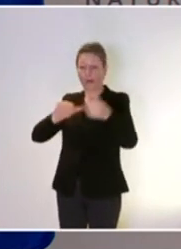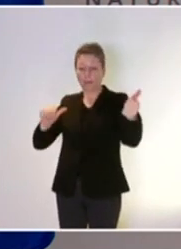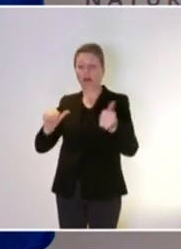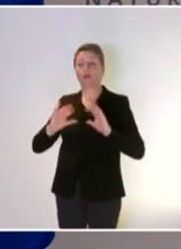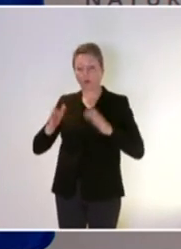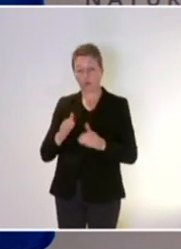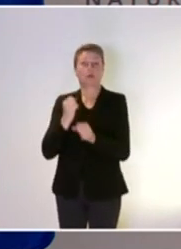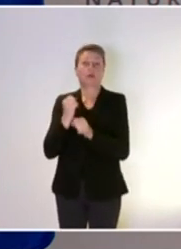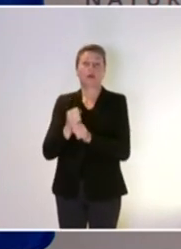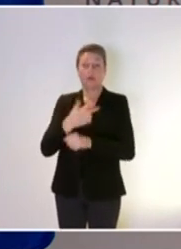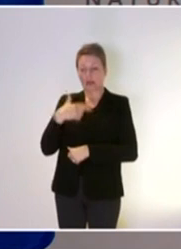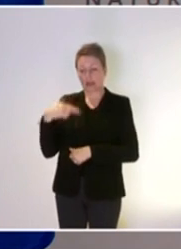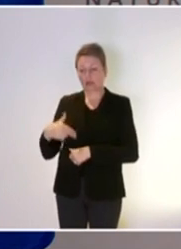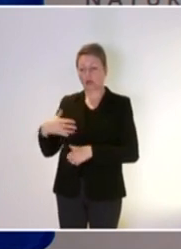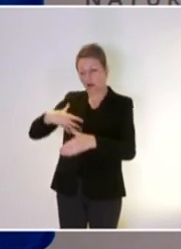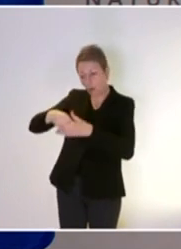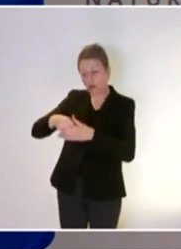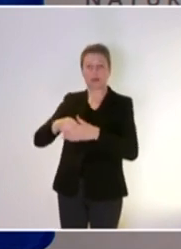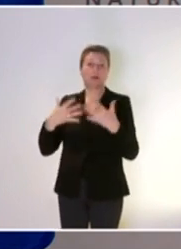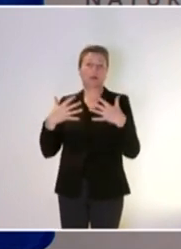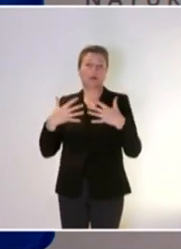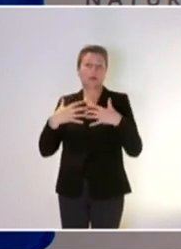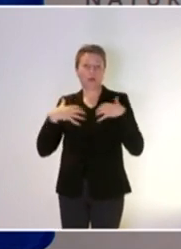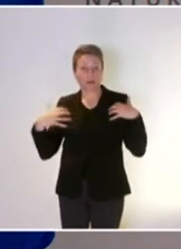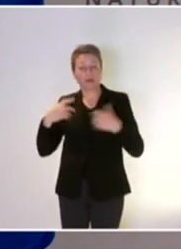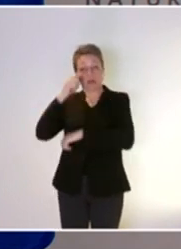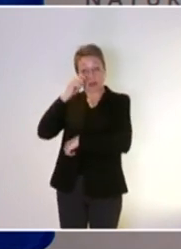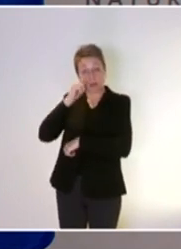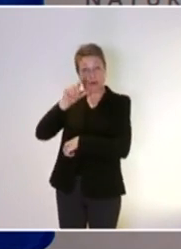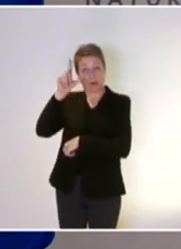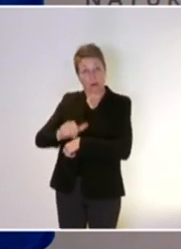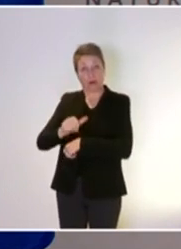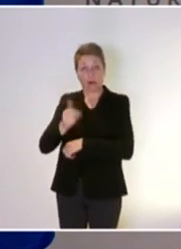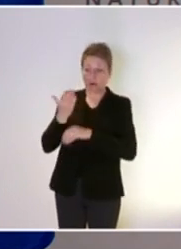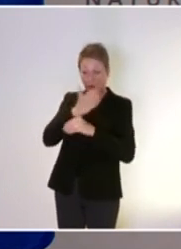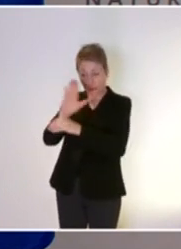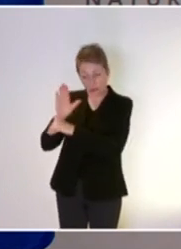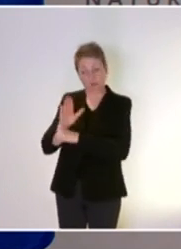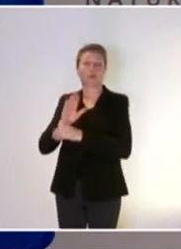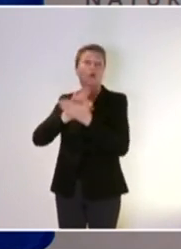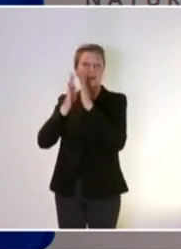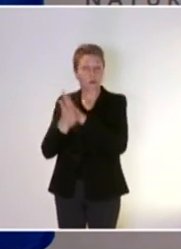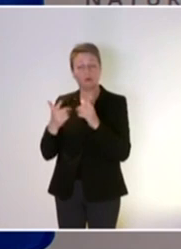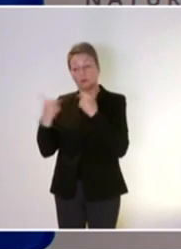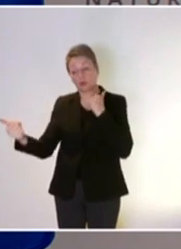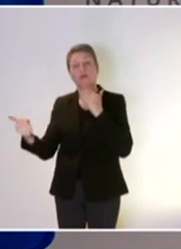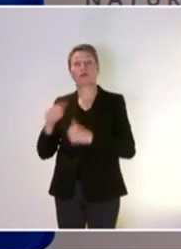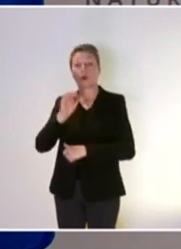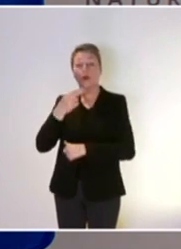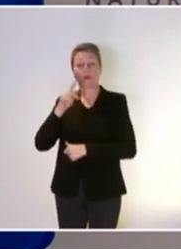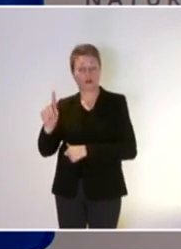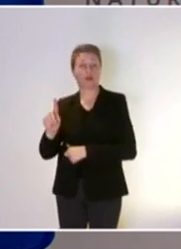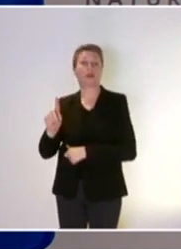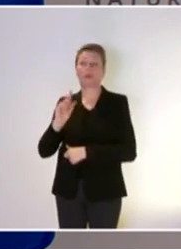nationaux avec les experts, avec les instances représentatives. Effectivement, toutes les ONG, vous l'aurez peut-être remarqué, moi je m'en félicite,